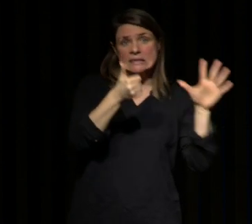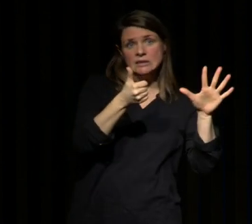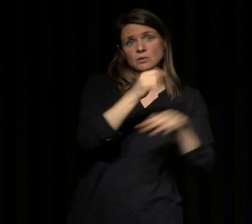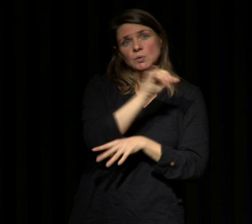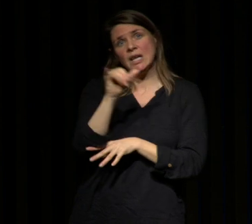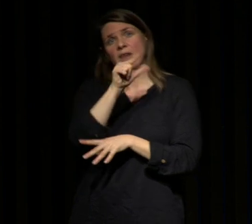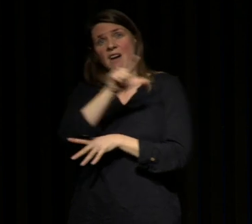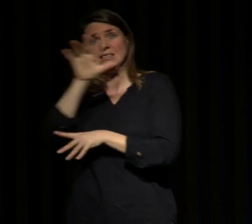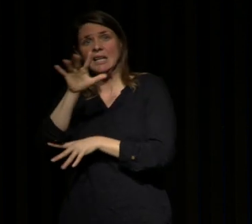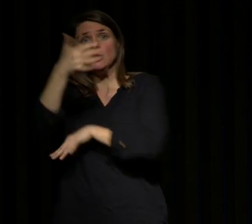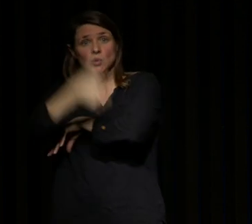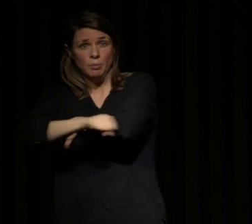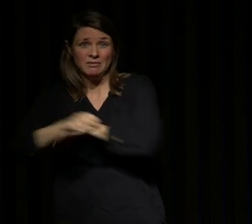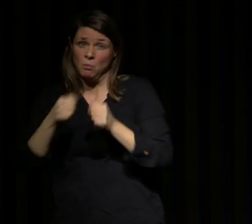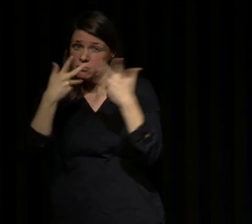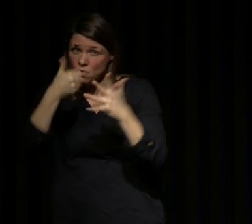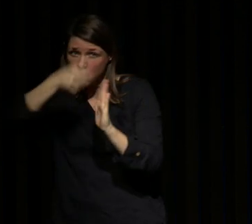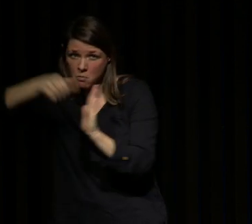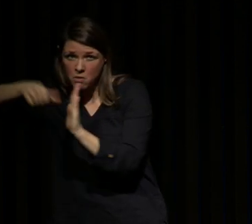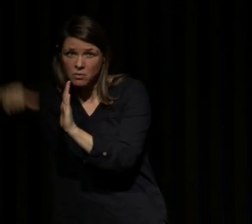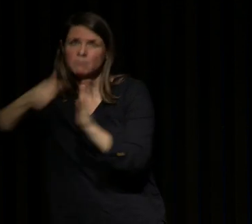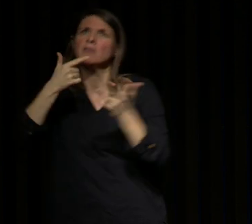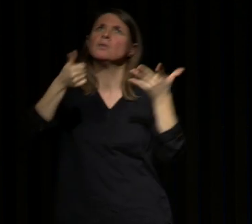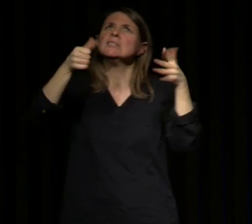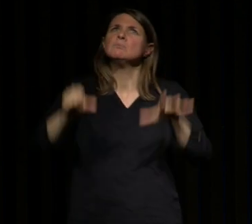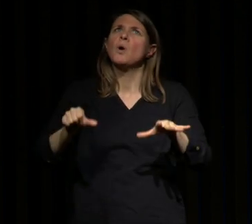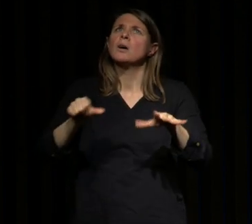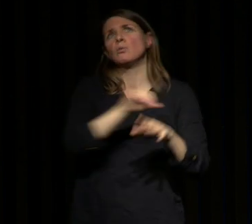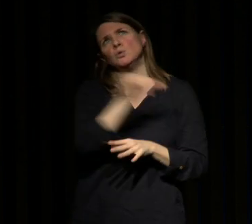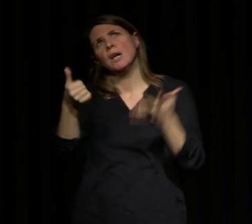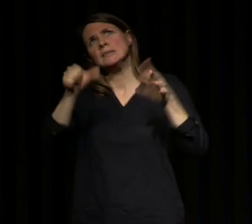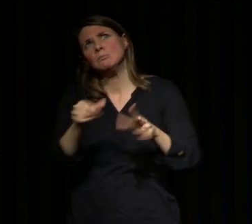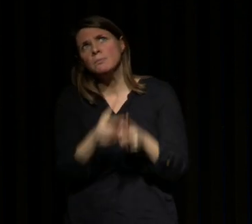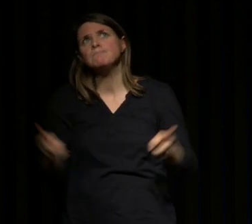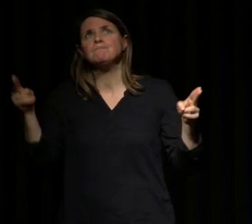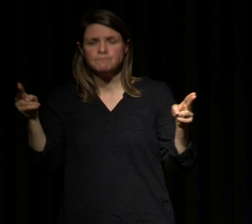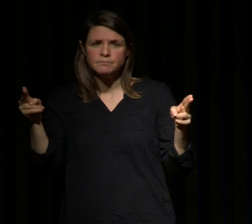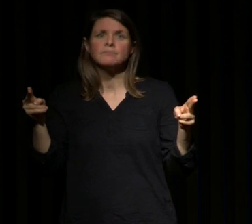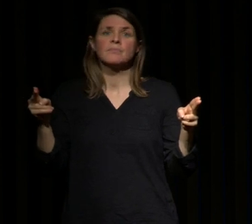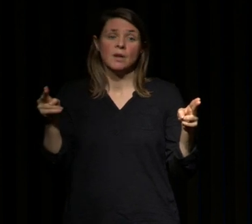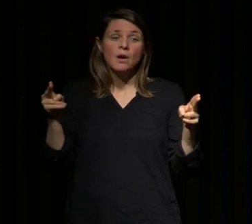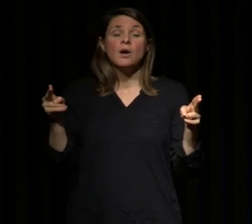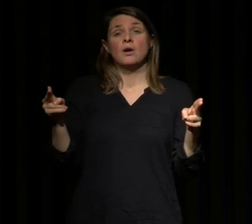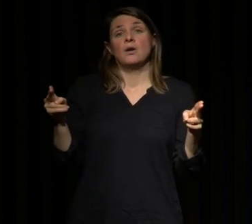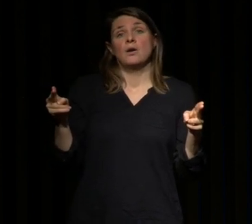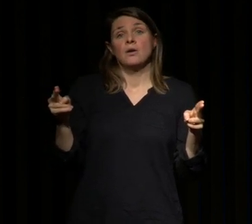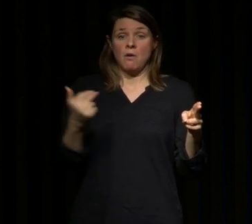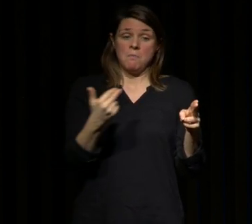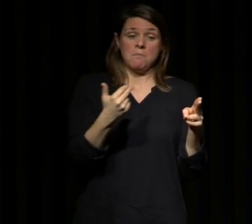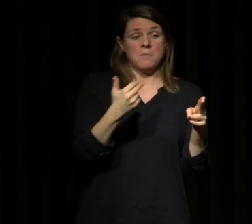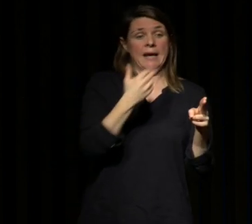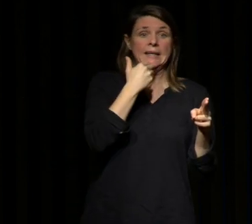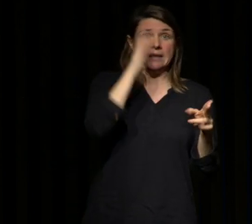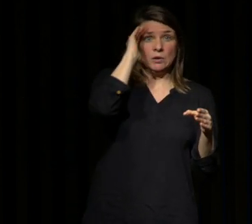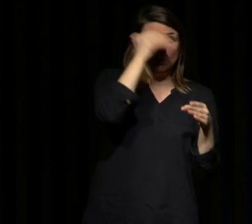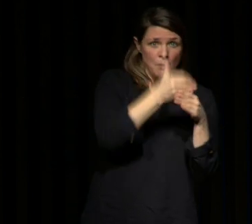donc plusieurs mois 6 mois jusqu'à 6 mois on arrive en améliorant la qualité du sommeil